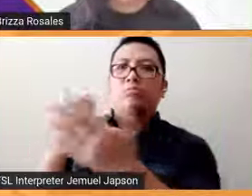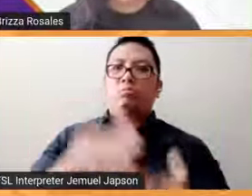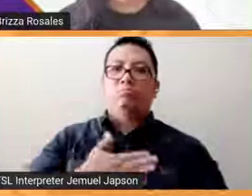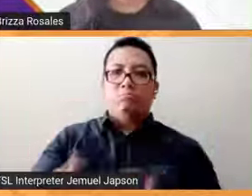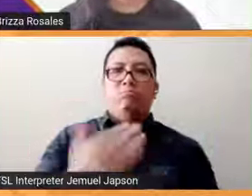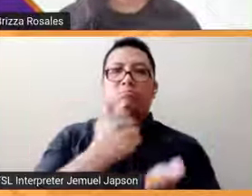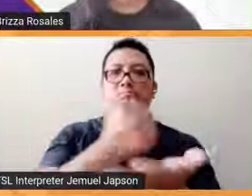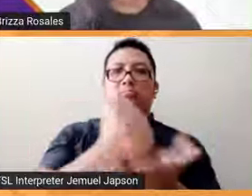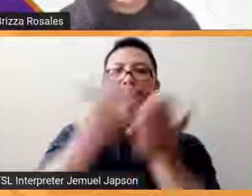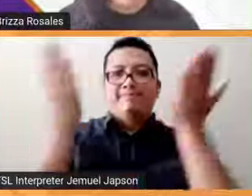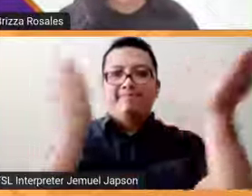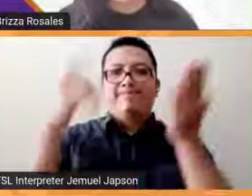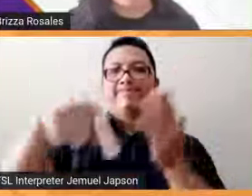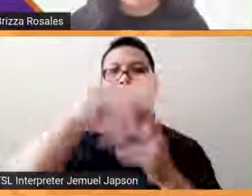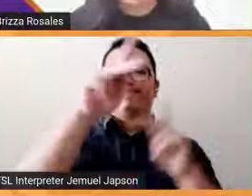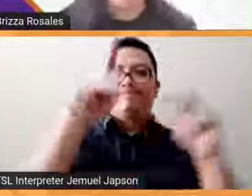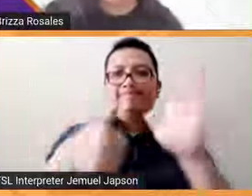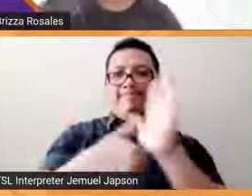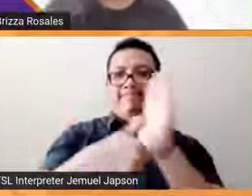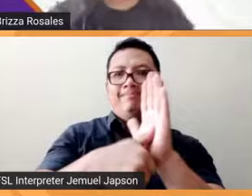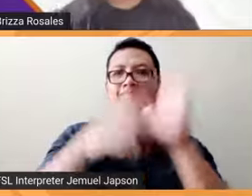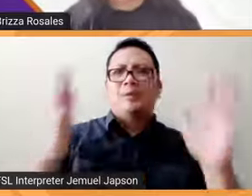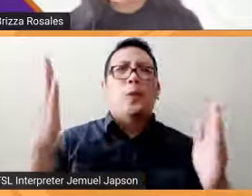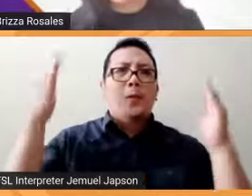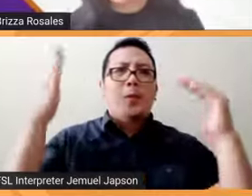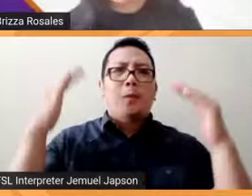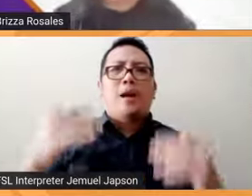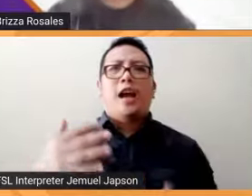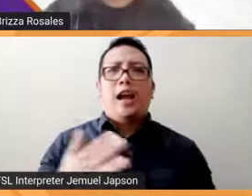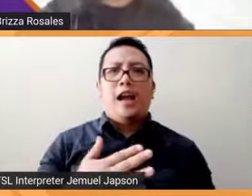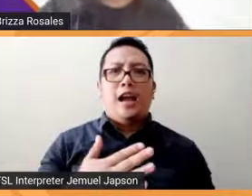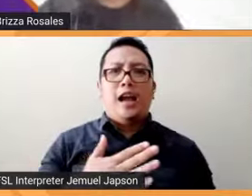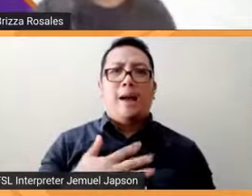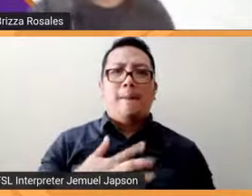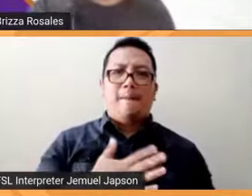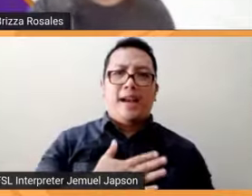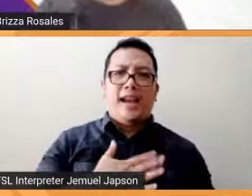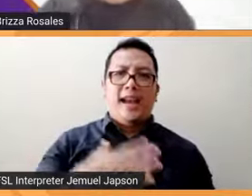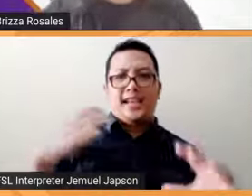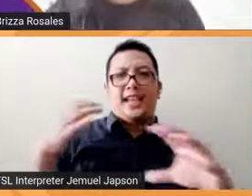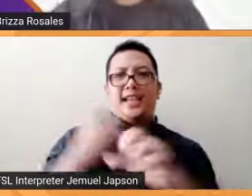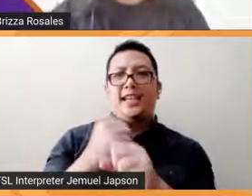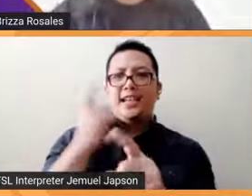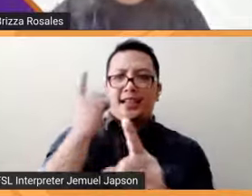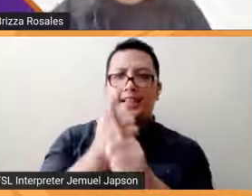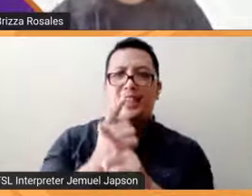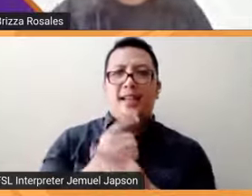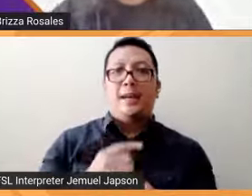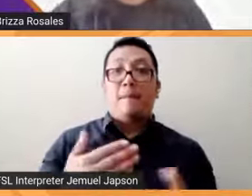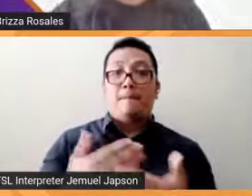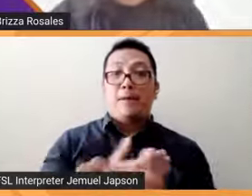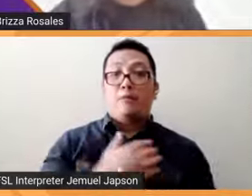sana maayos yung ating pagkakasum up but bago po tayong mag break